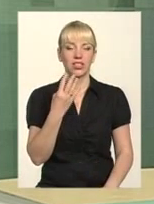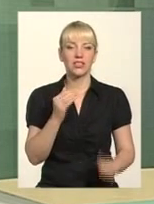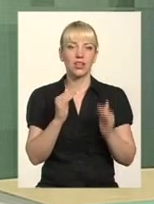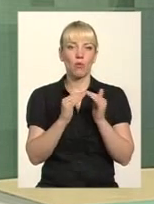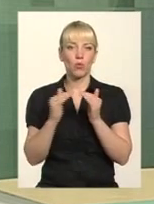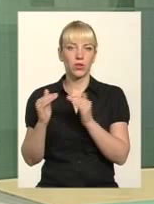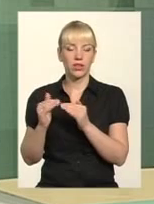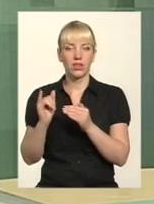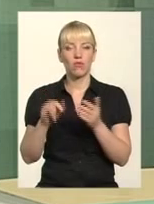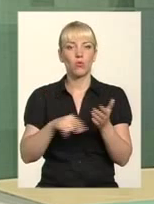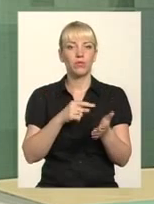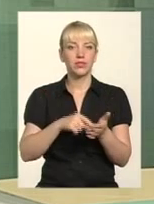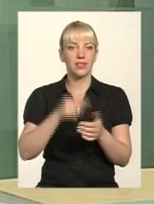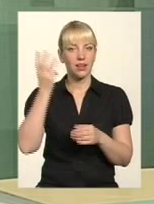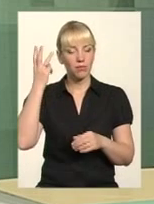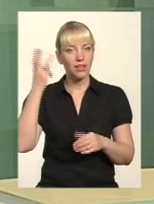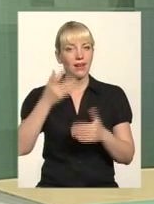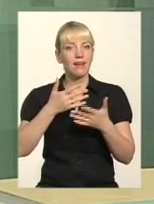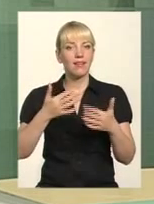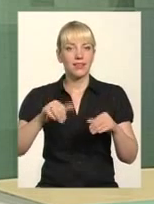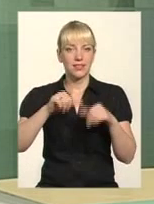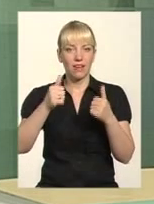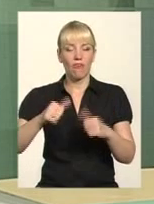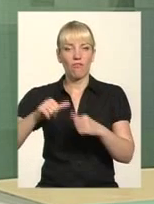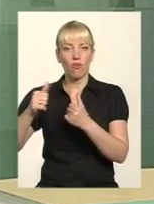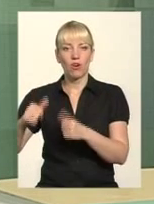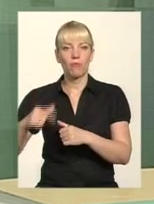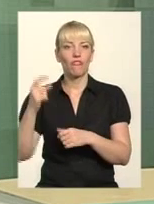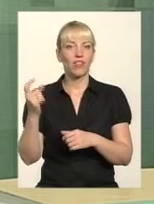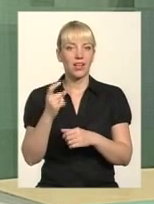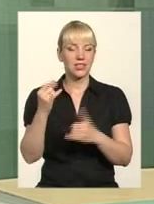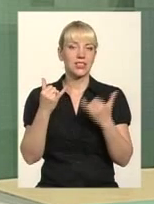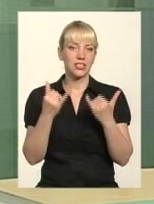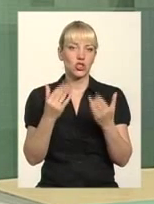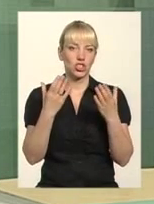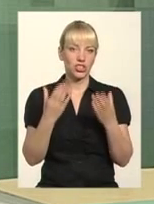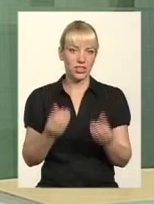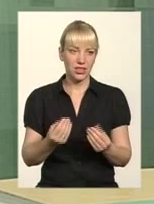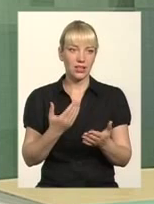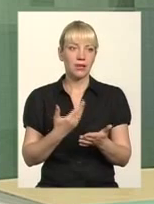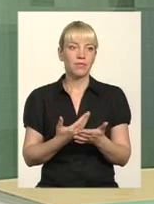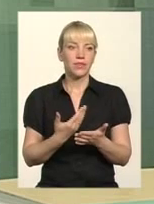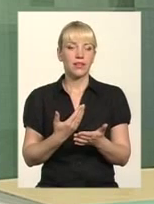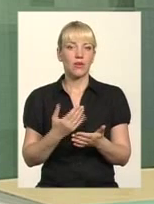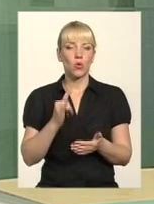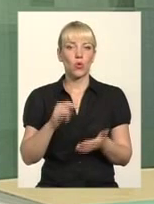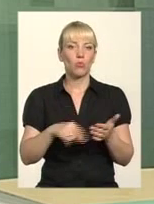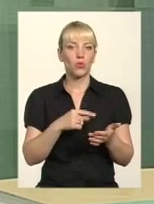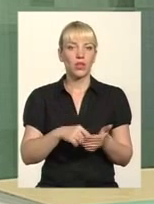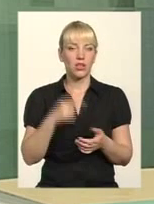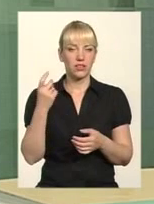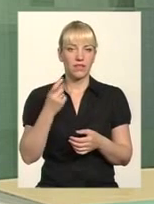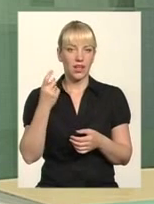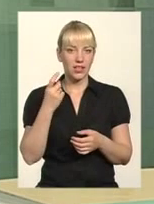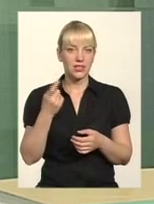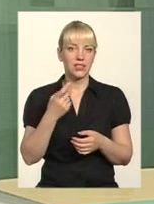в місті Хмельницькому різних форм власності. На сьогоднішній в комунальній власності близько